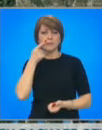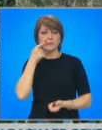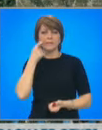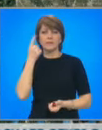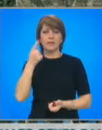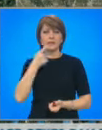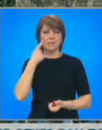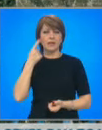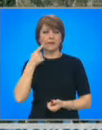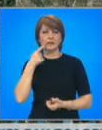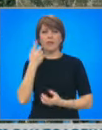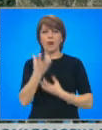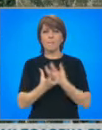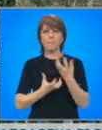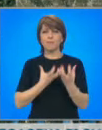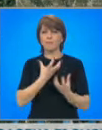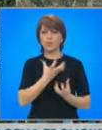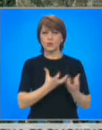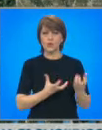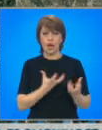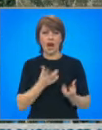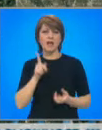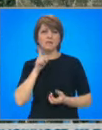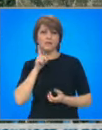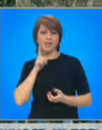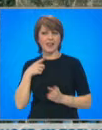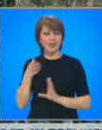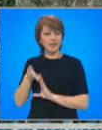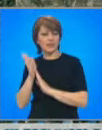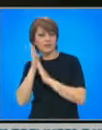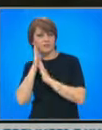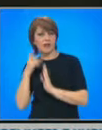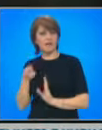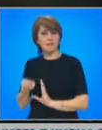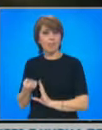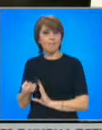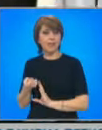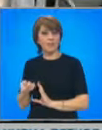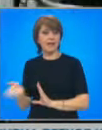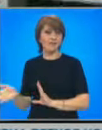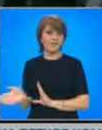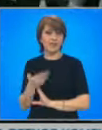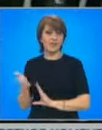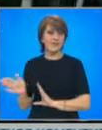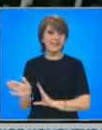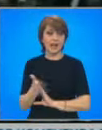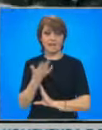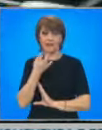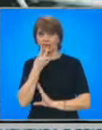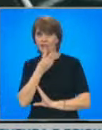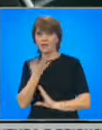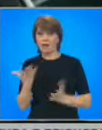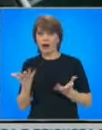пушик и с момчета, дето бяхме в каютата, събудих ги, викам, става нещо, понеже ги слушам, търчат